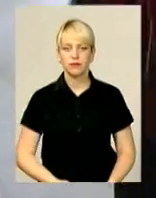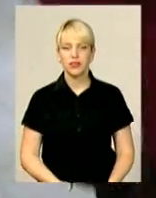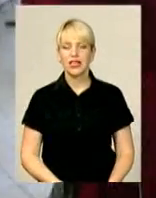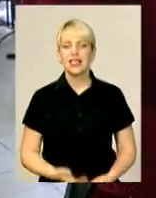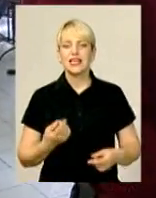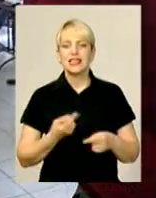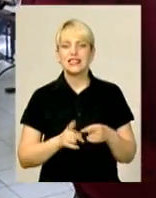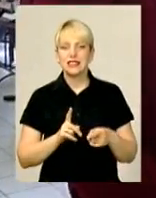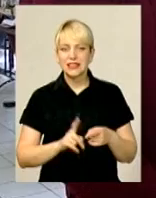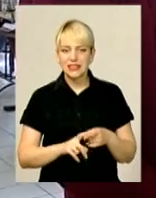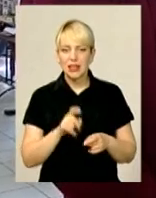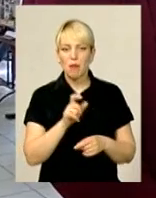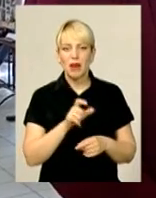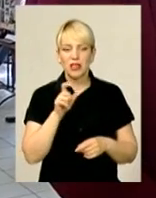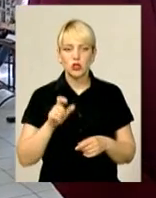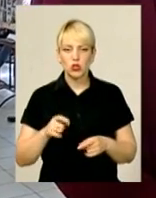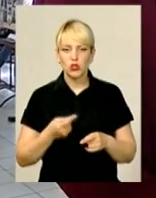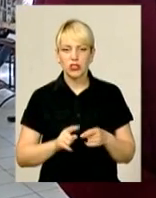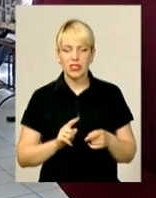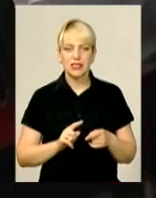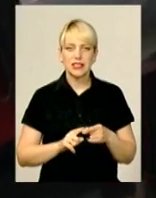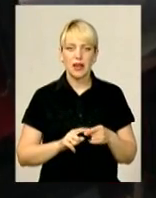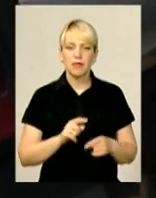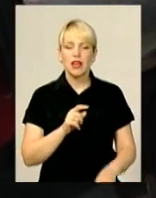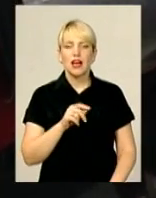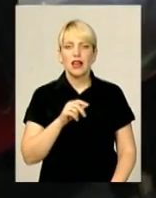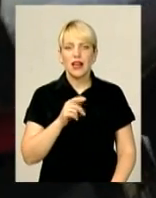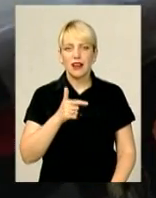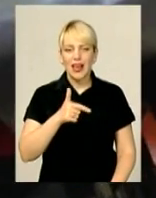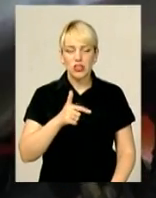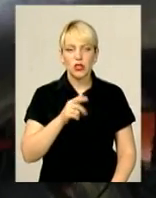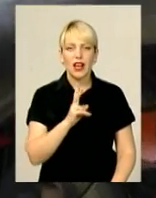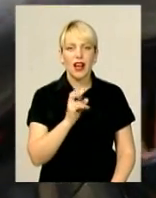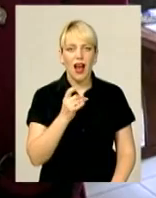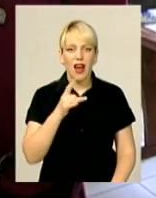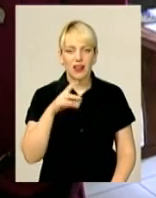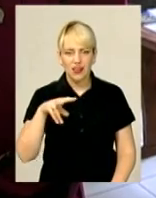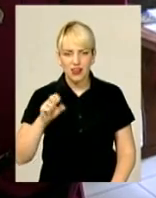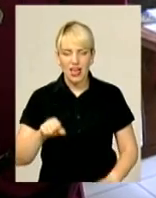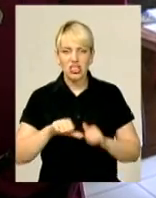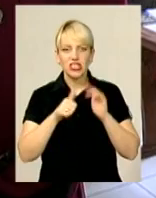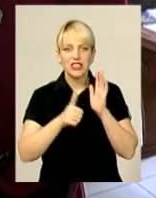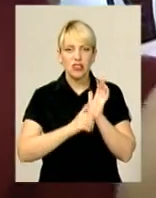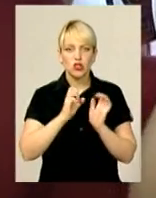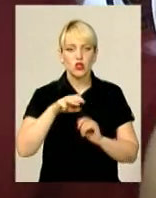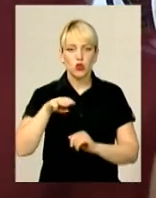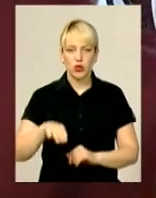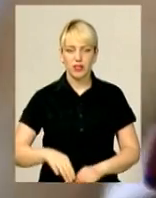Ці середньовічні персонажі – придворний бургундського герцога Карла Сміливого та німецький піхотинець 16-го сторіччя.